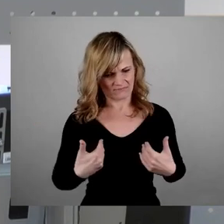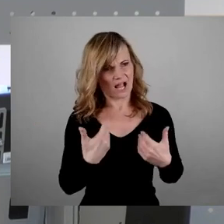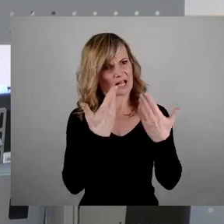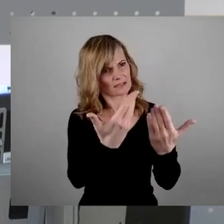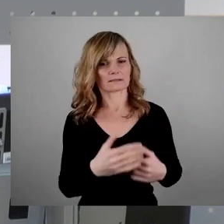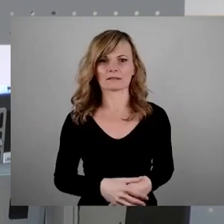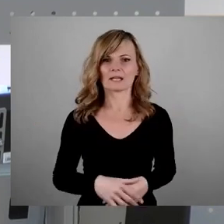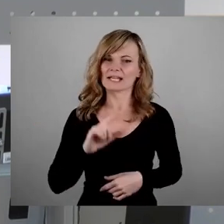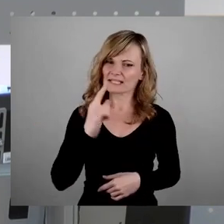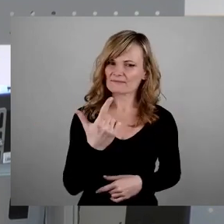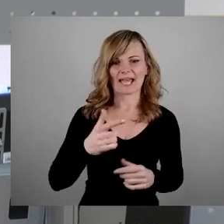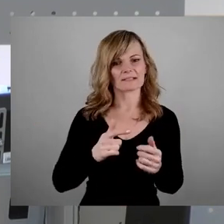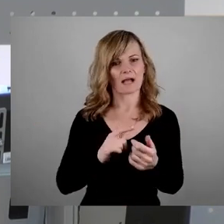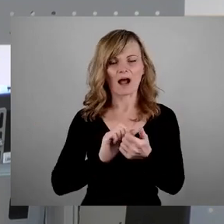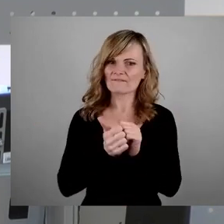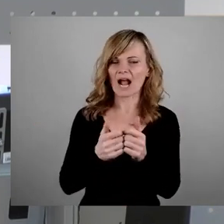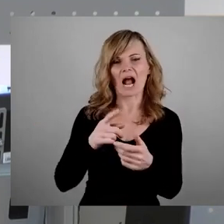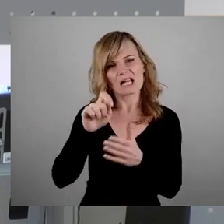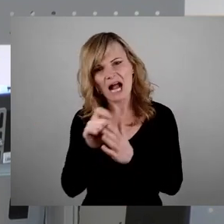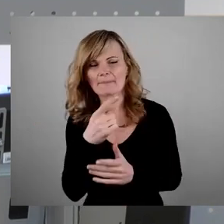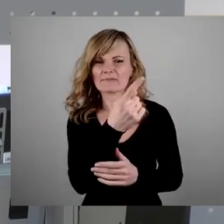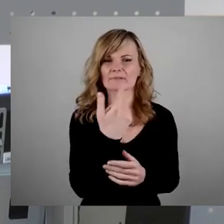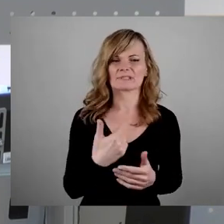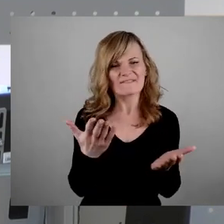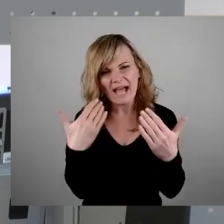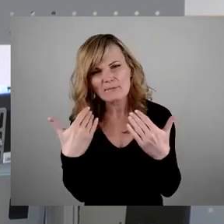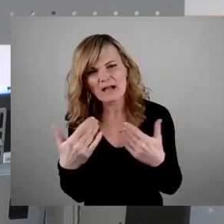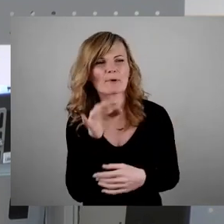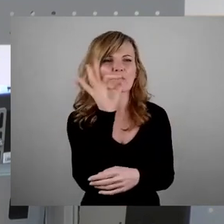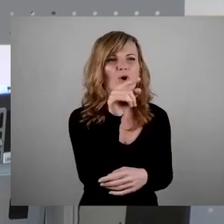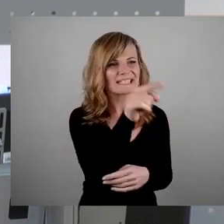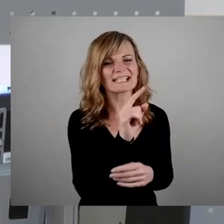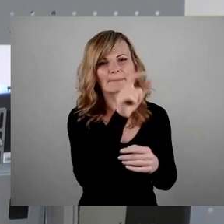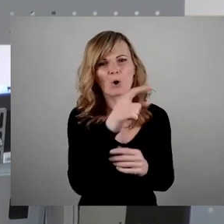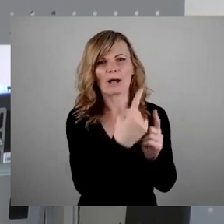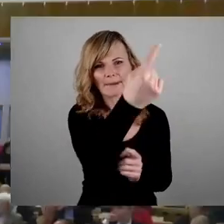zweiten Wahlkampf, ich habe massiv geworben, den Bürgermeister zu wählen. Ich würde es nicht mehr mehr tun.